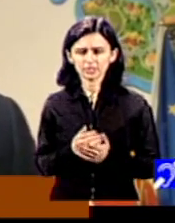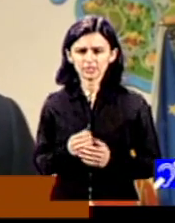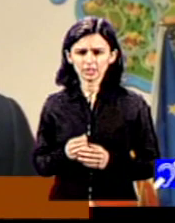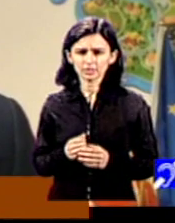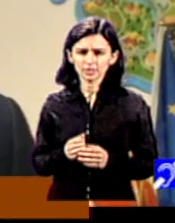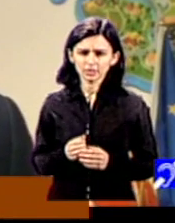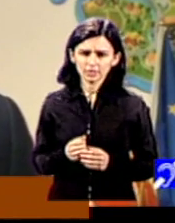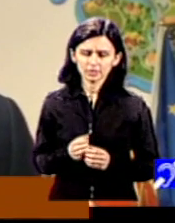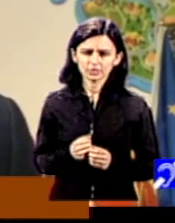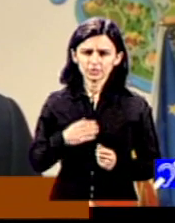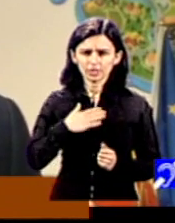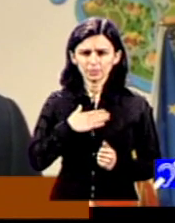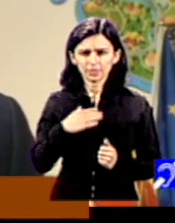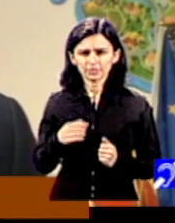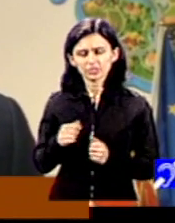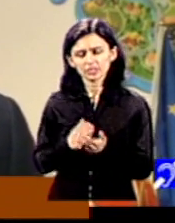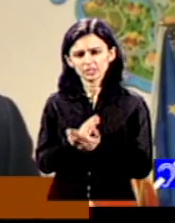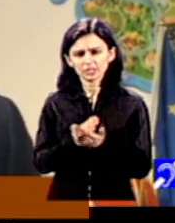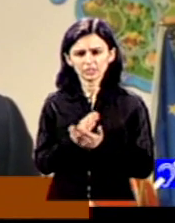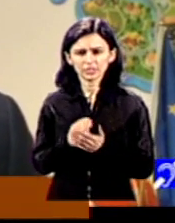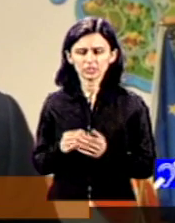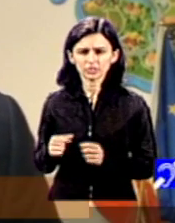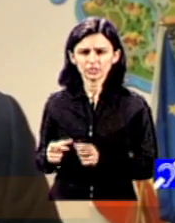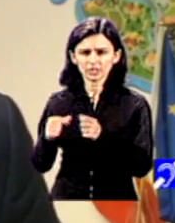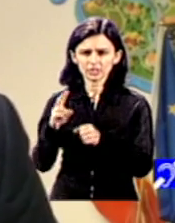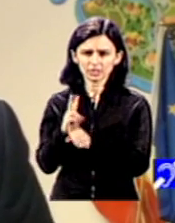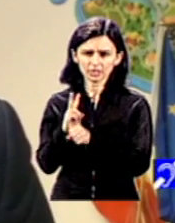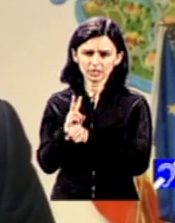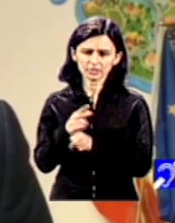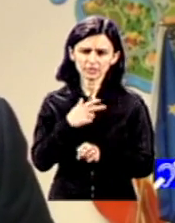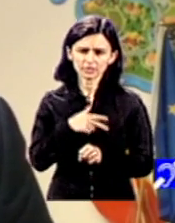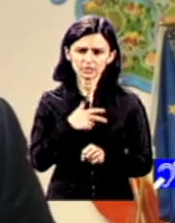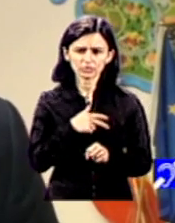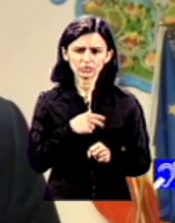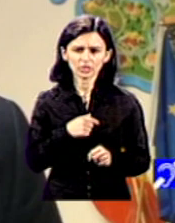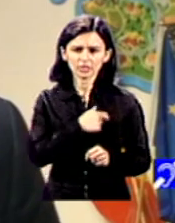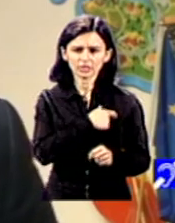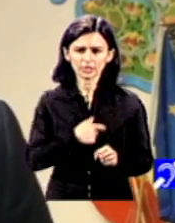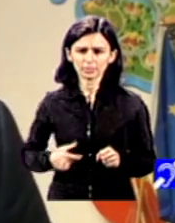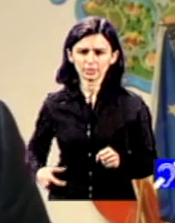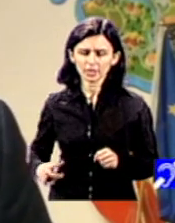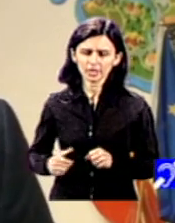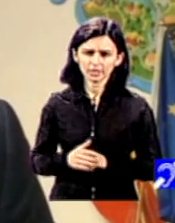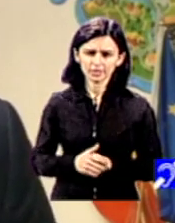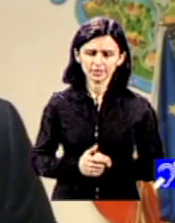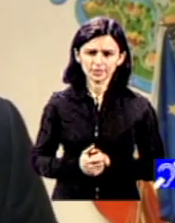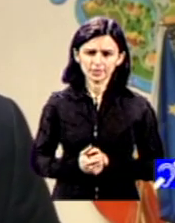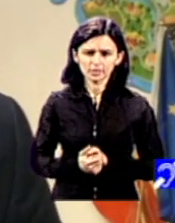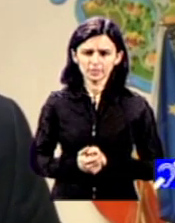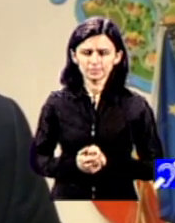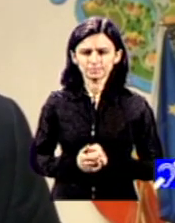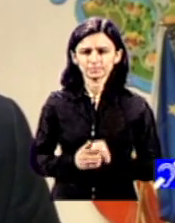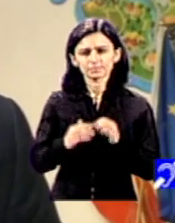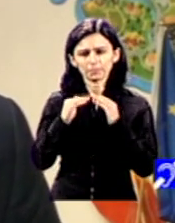spasurile sau dasurile, serviciile și direcțiile de asistență local la nivel de primărie. Iar la nivel